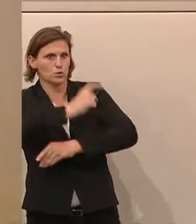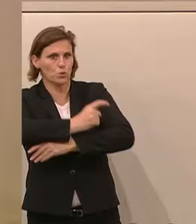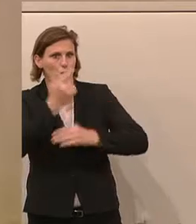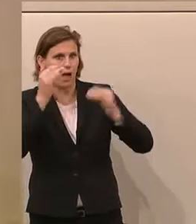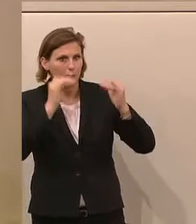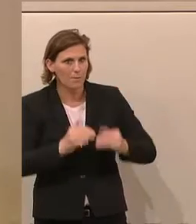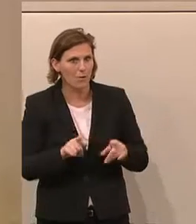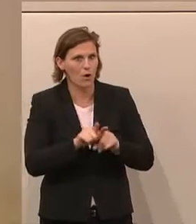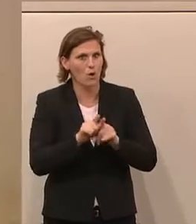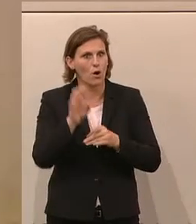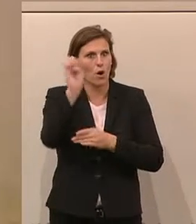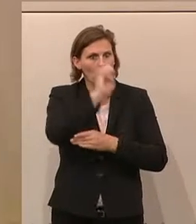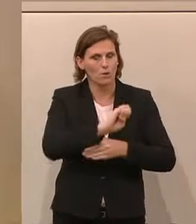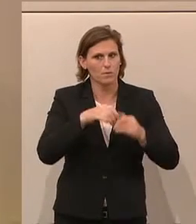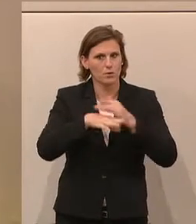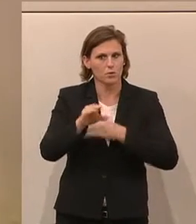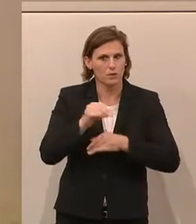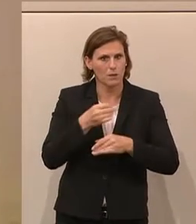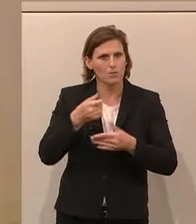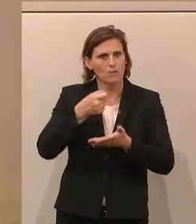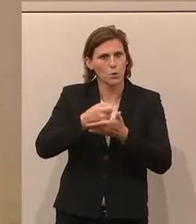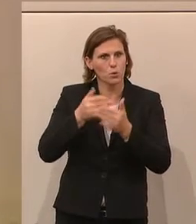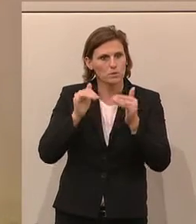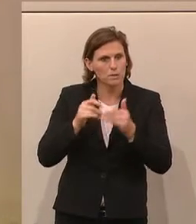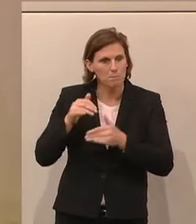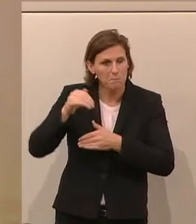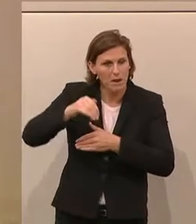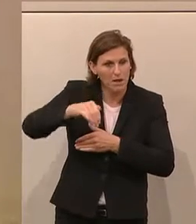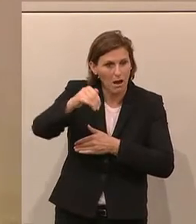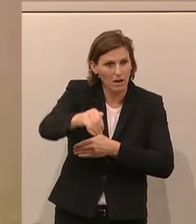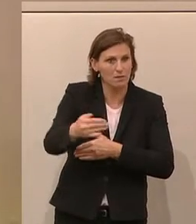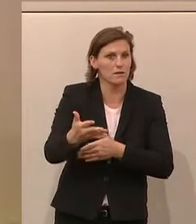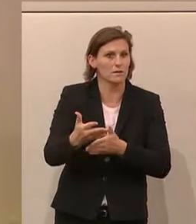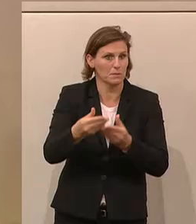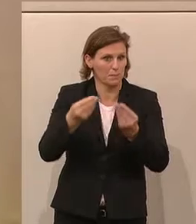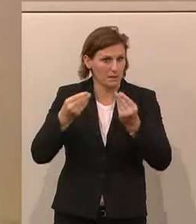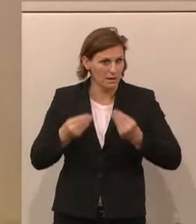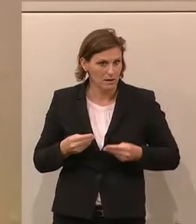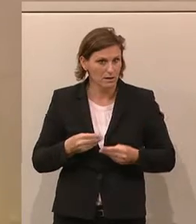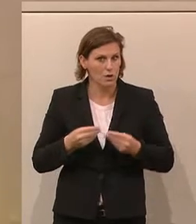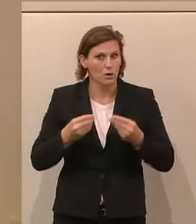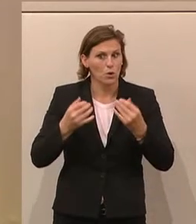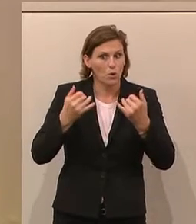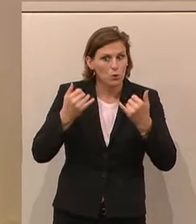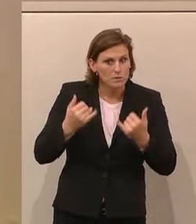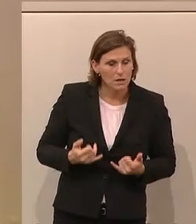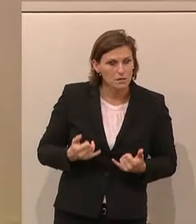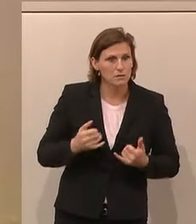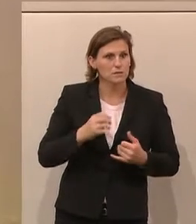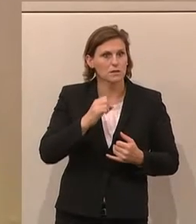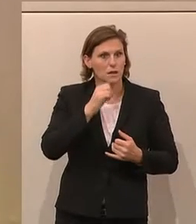europäischen Unternehmen Kosteneinsparungen in Milliardenhöhe bringen. Und jetzt kommen die